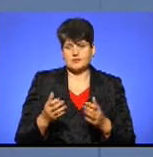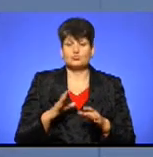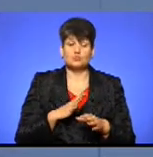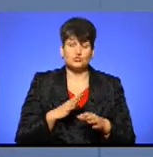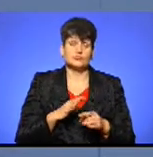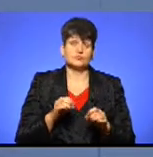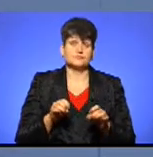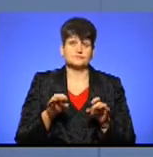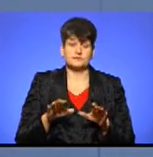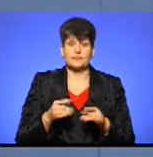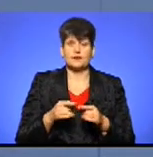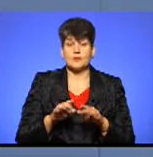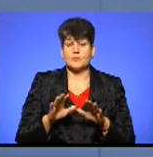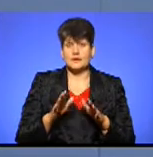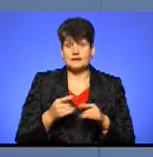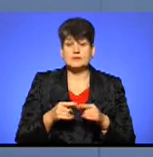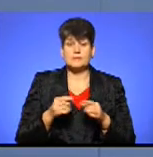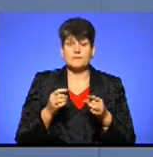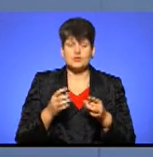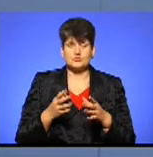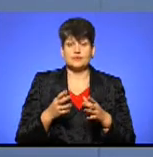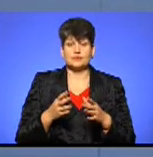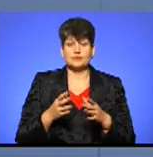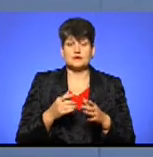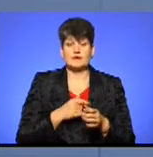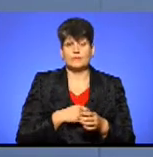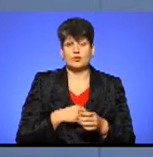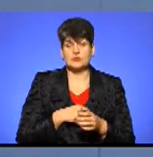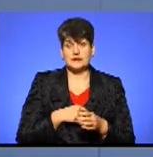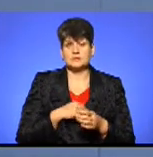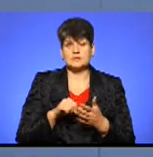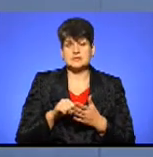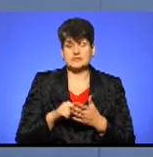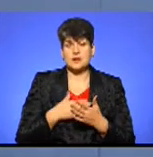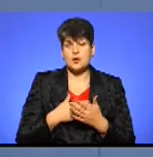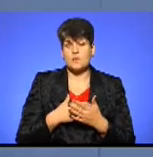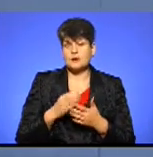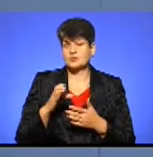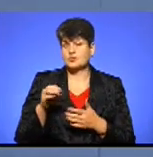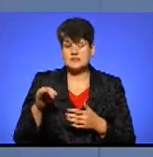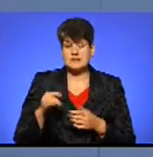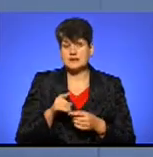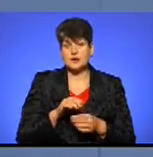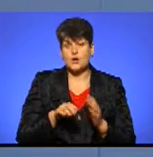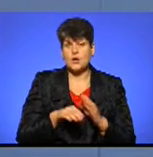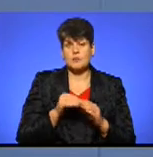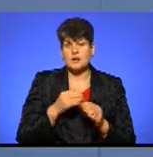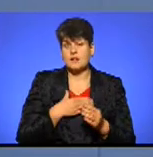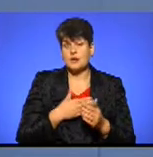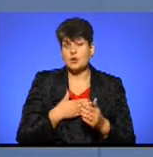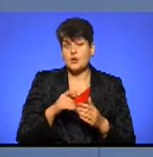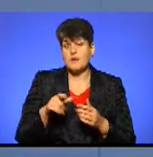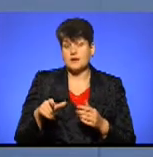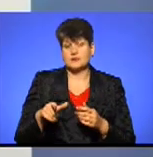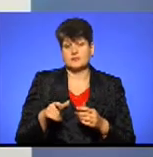визначено, що на даний момент, це просто цей другий рік, на даний момент є депутати, представники громадськості, які, відповідно, яких обирала сама громада міста